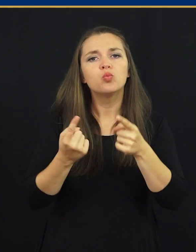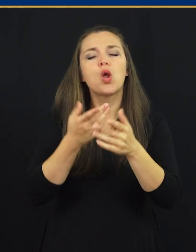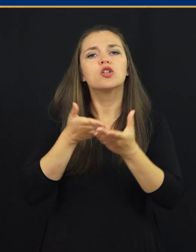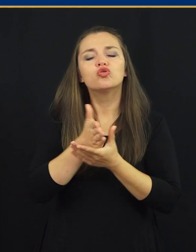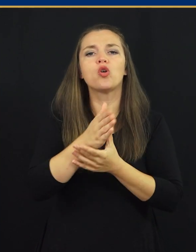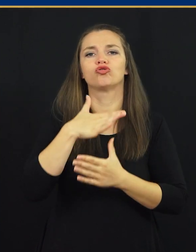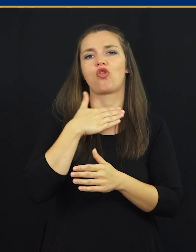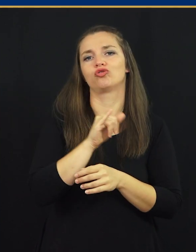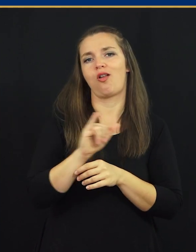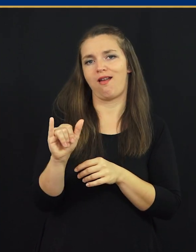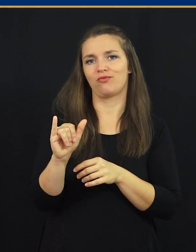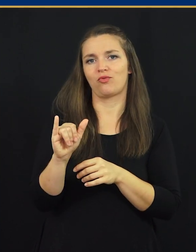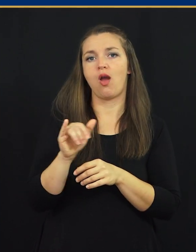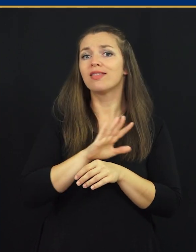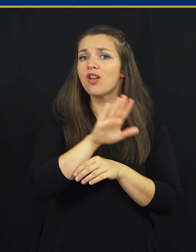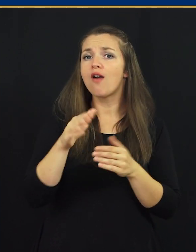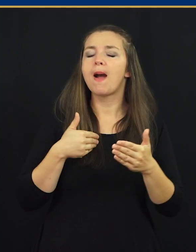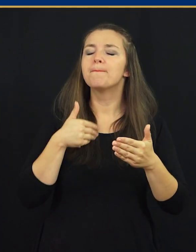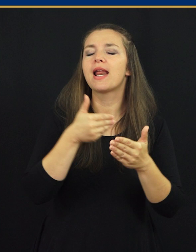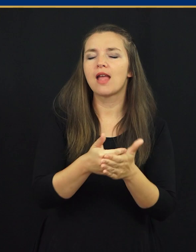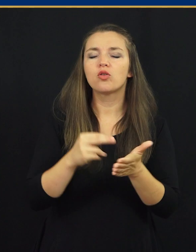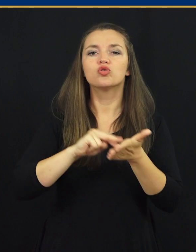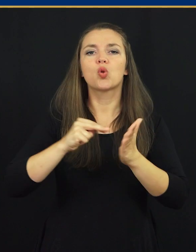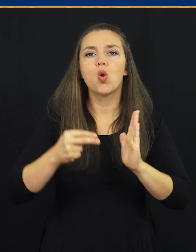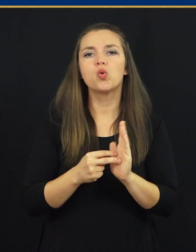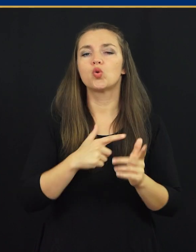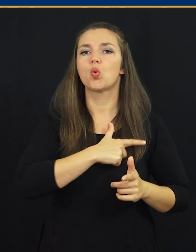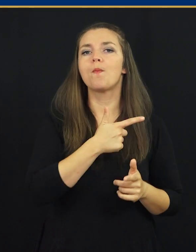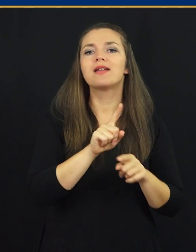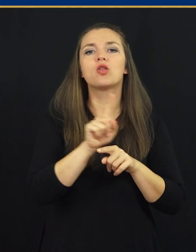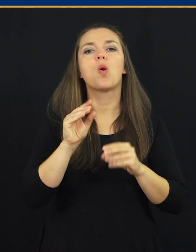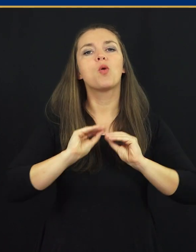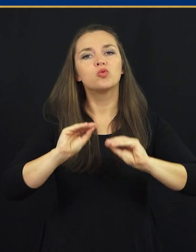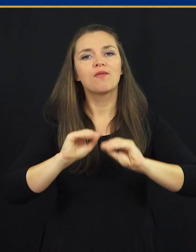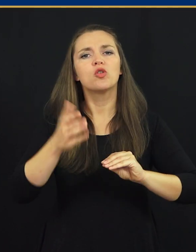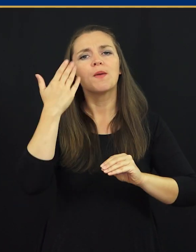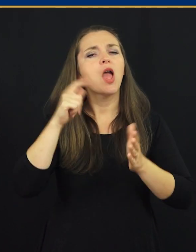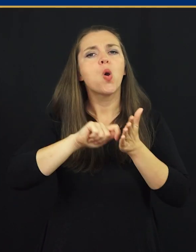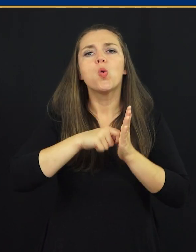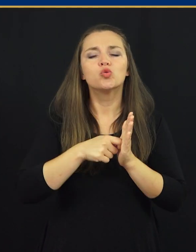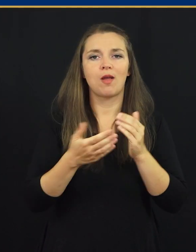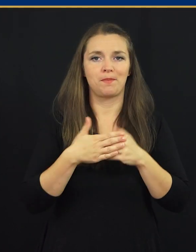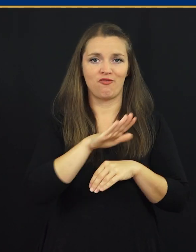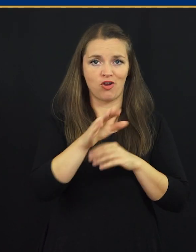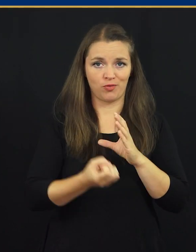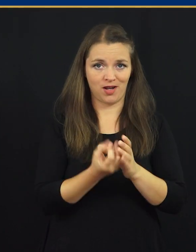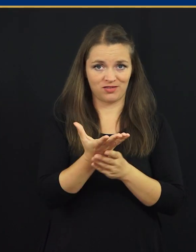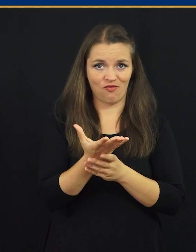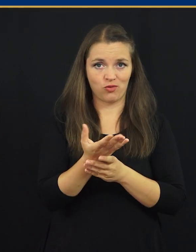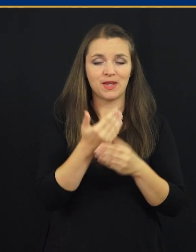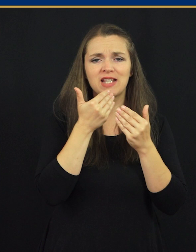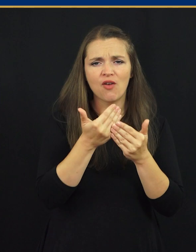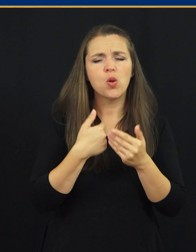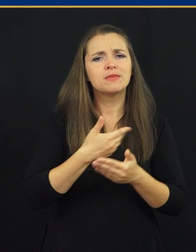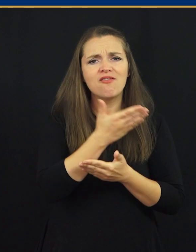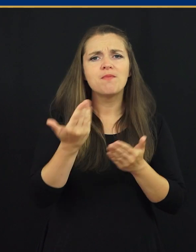vodili in spodbujali skozi šolsko leto. Njihova predanost, strokovnost in ljubezen do povčevanja so bile ključne pri